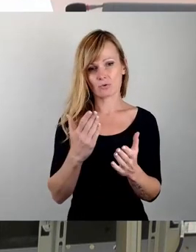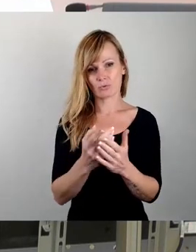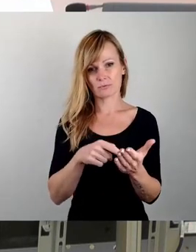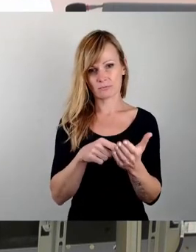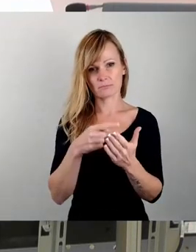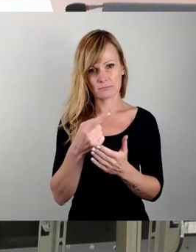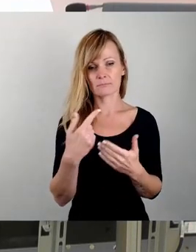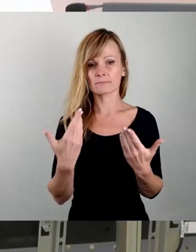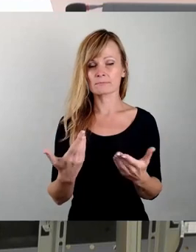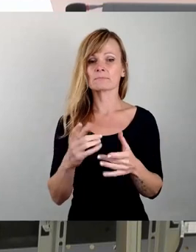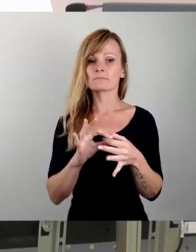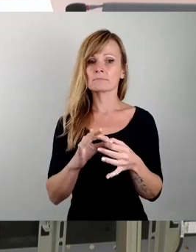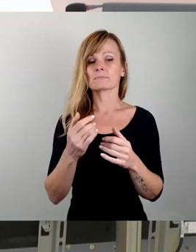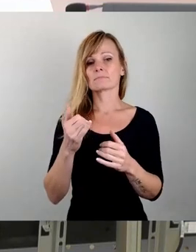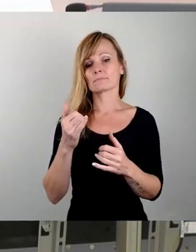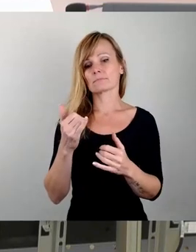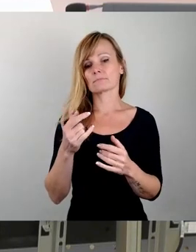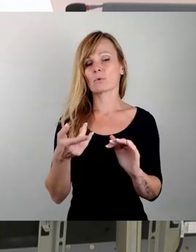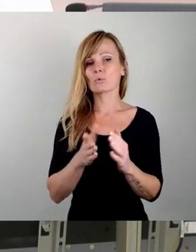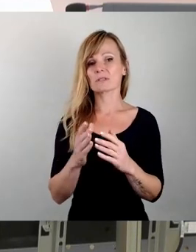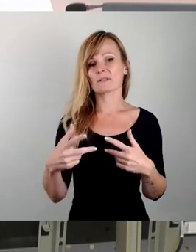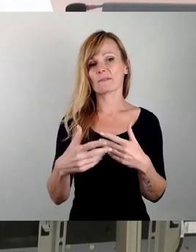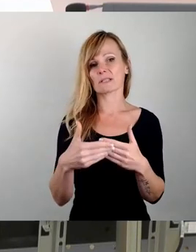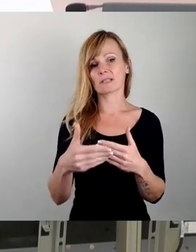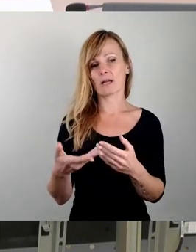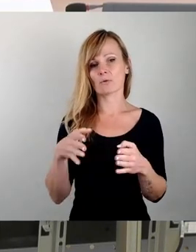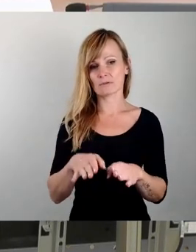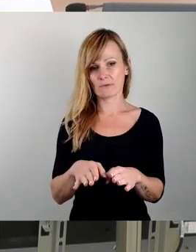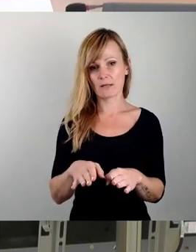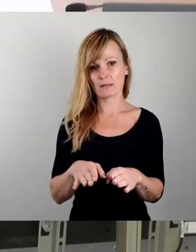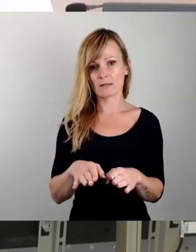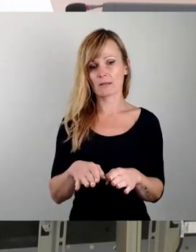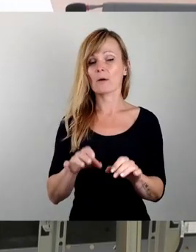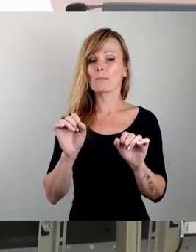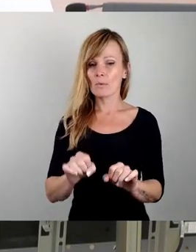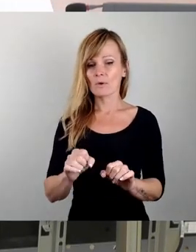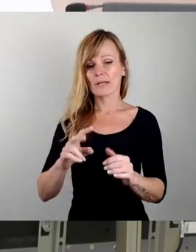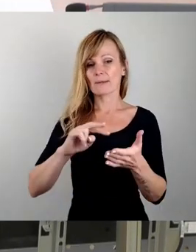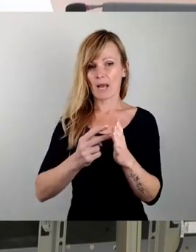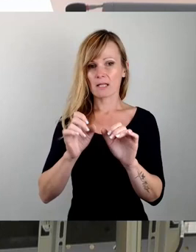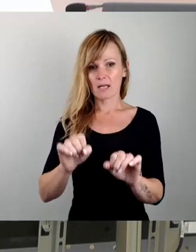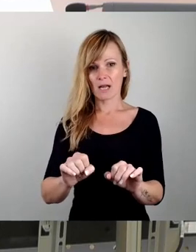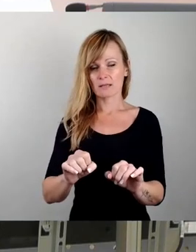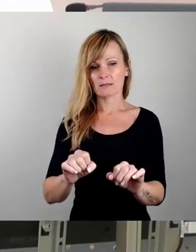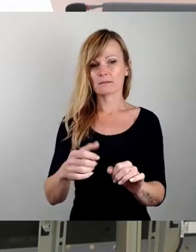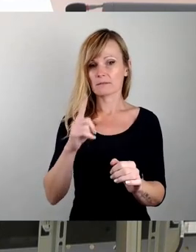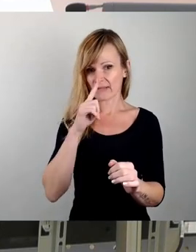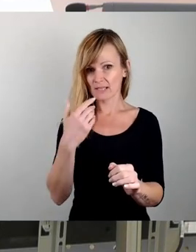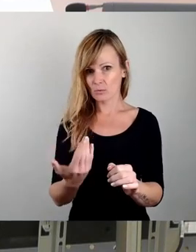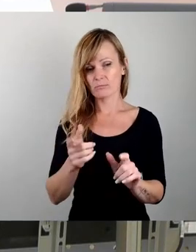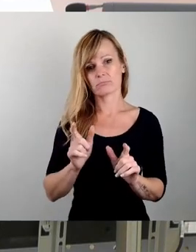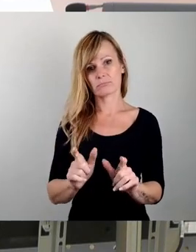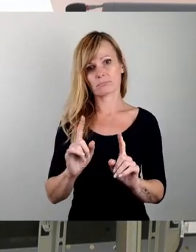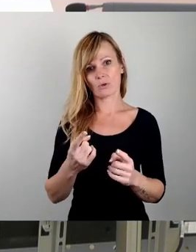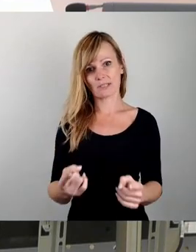darum, kurzfristige Ausfälle, die also absehbar gewesen wären, zu verhindern. Wir wissen, dass es Haushaltssperre